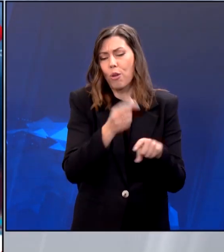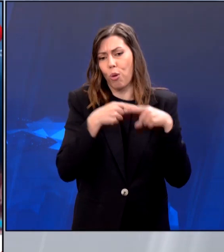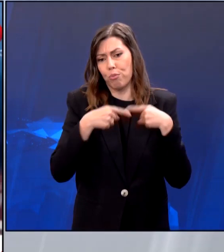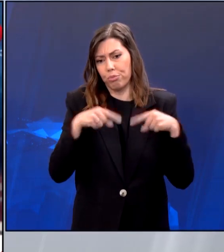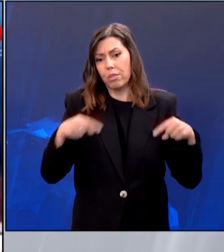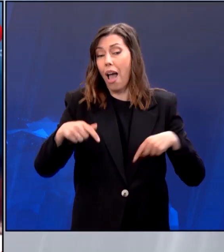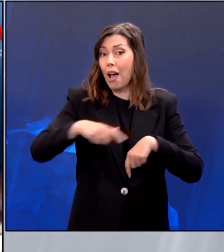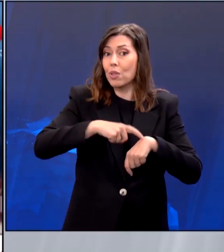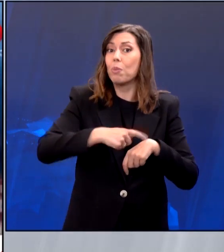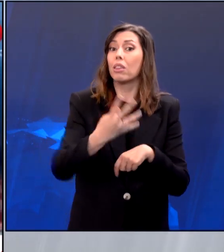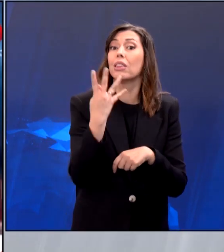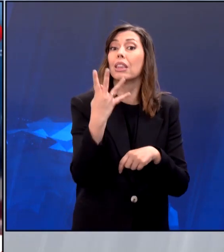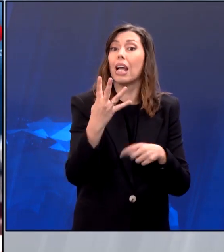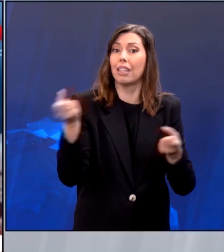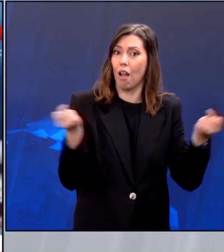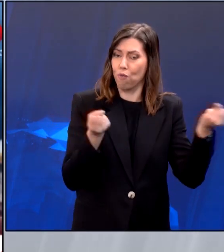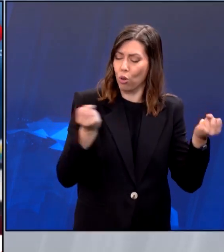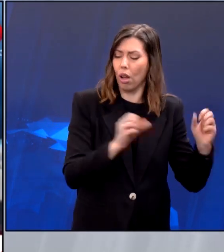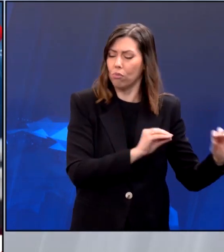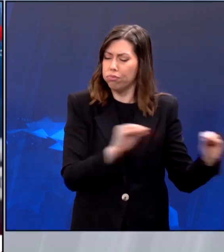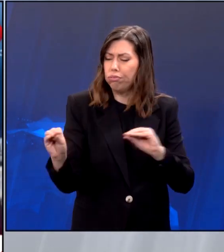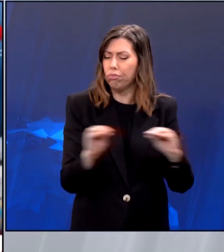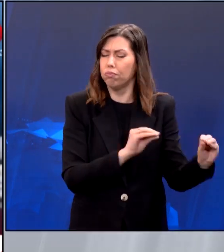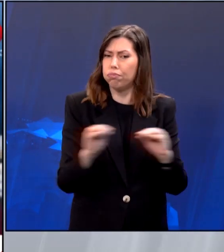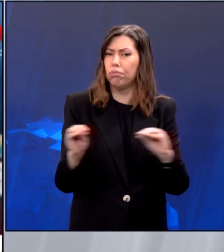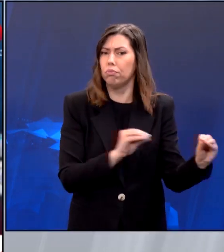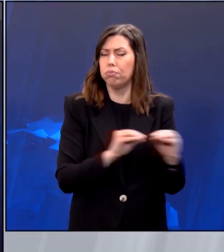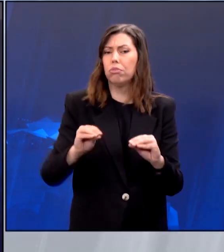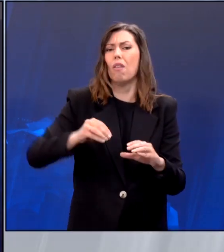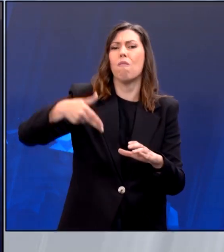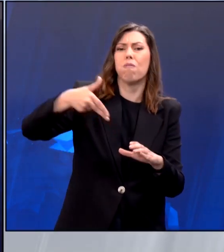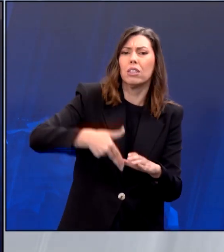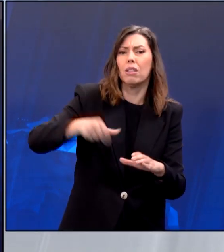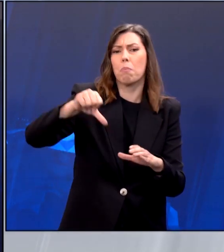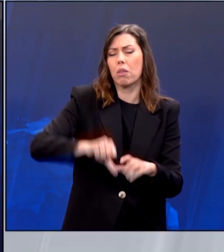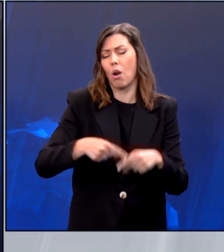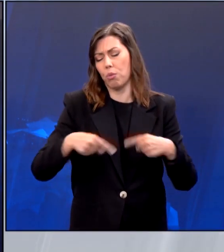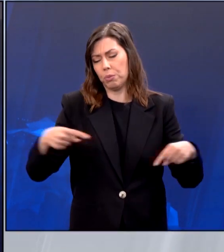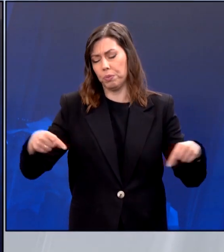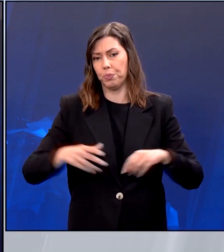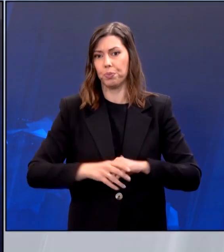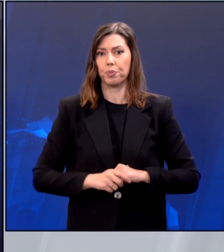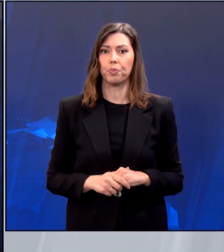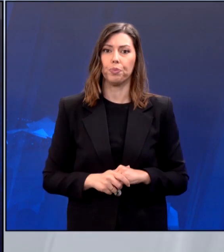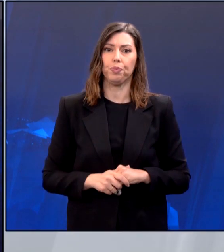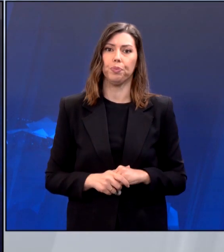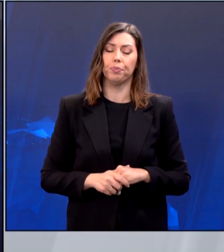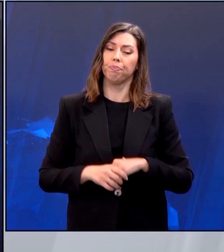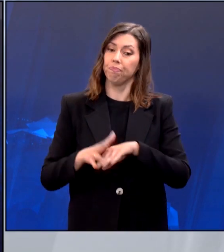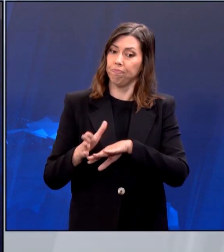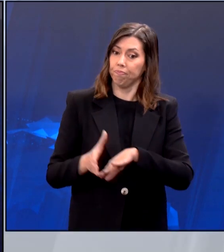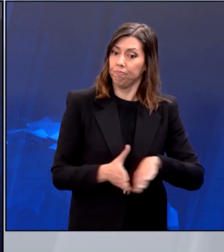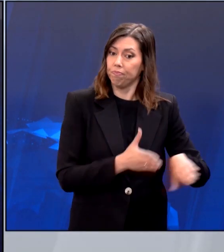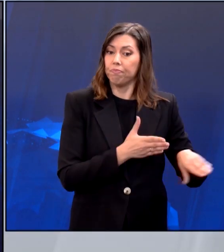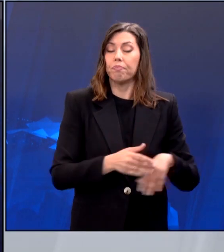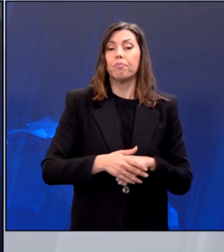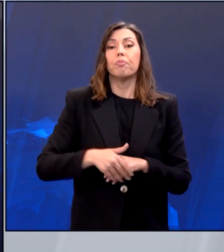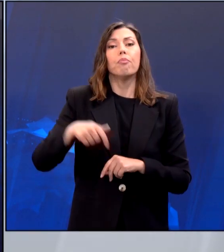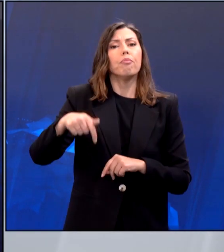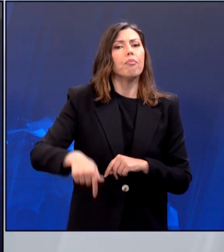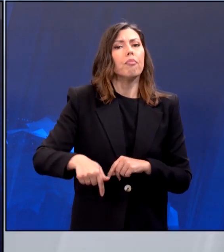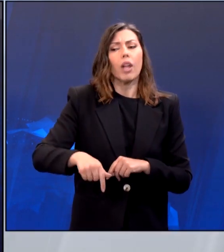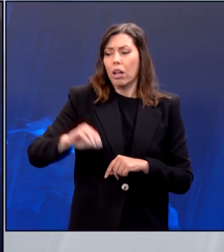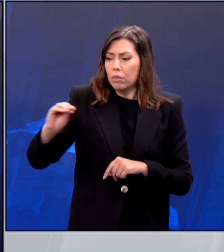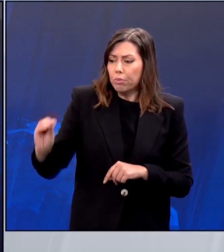τέσσερα φορτηγά μετέφεραν καύσιμα στον Παλαιστινιακό θύλακα. Ένας Τούρκος υπήκος, ο οποίος είχε κάρτα ασύλου στη